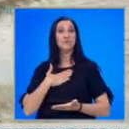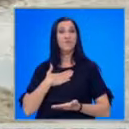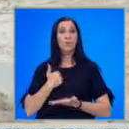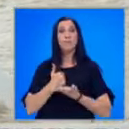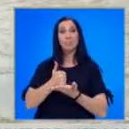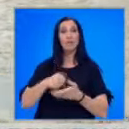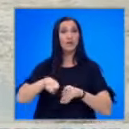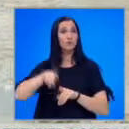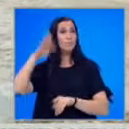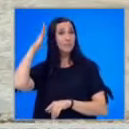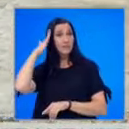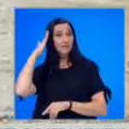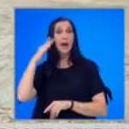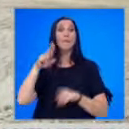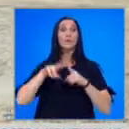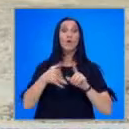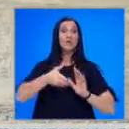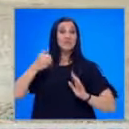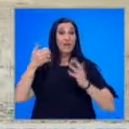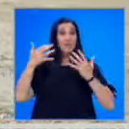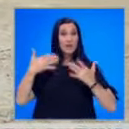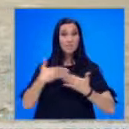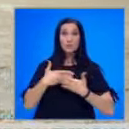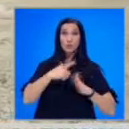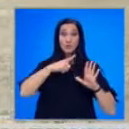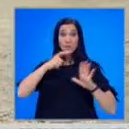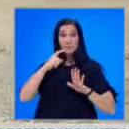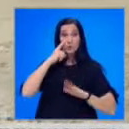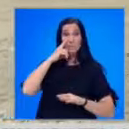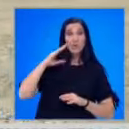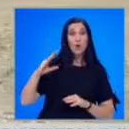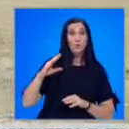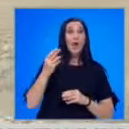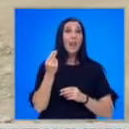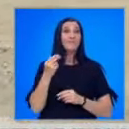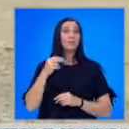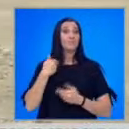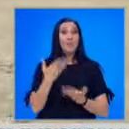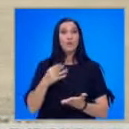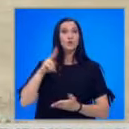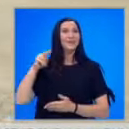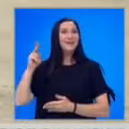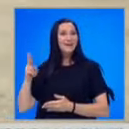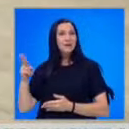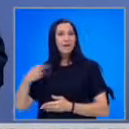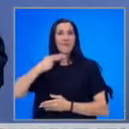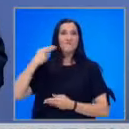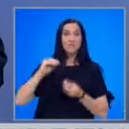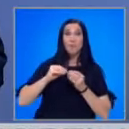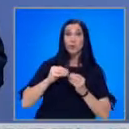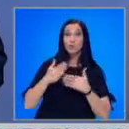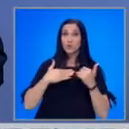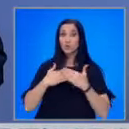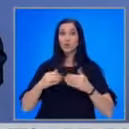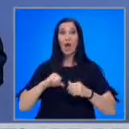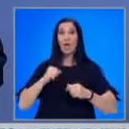министр Петков извади данни заблизо 700 милиона лева дадени от ДКК на фирмата монтажи и за строешна язовири. По този